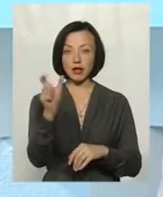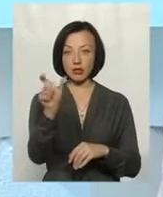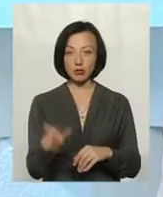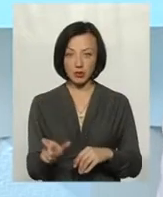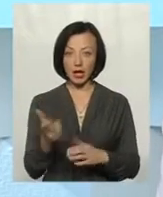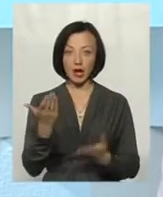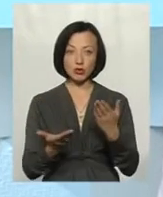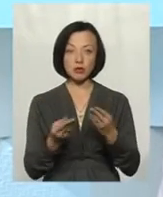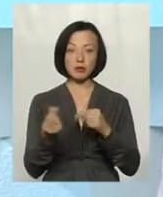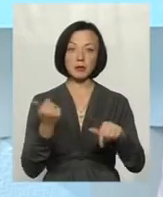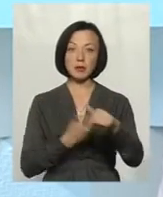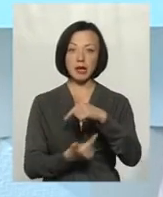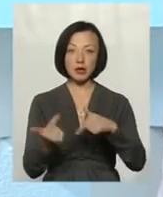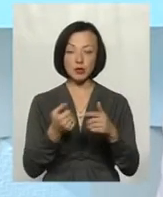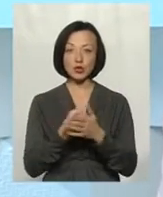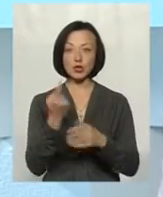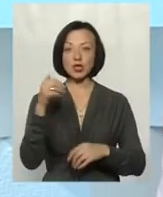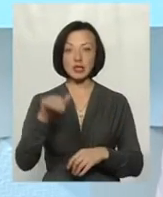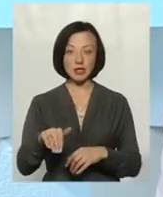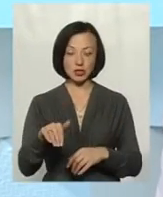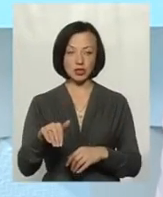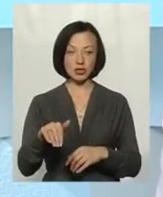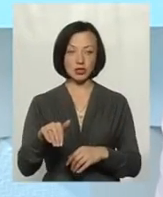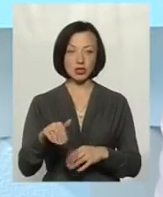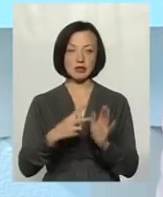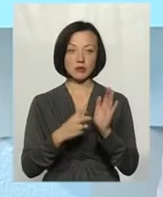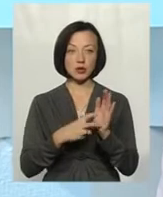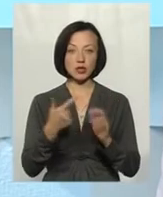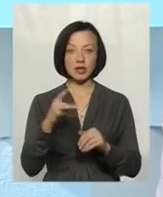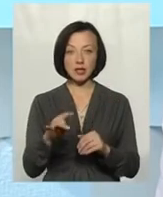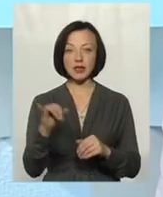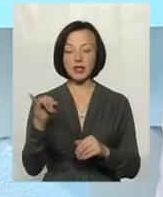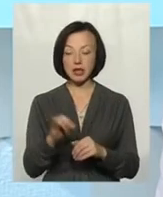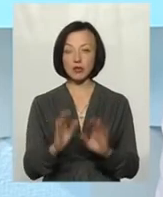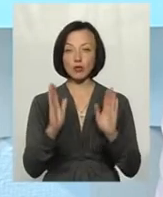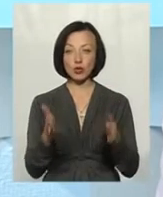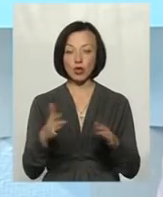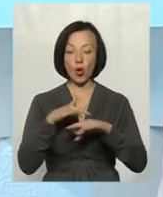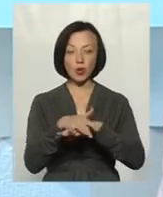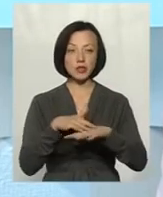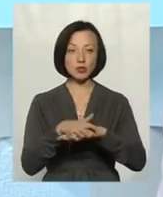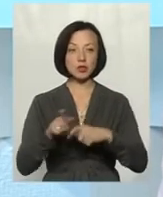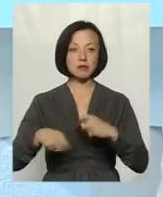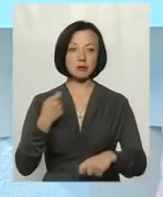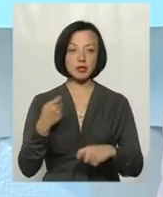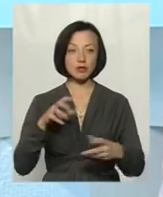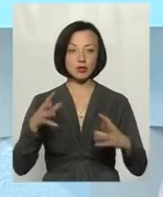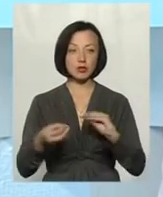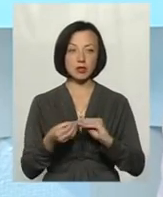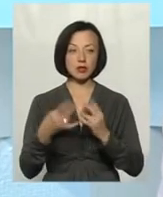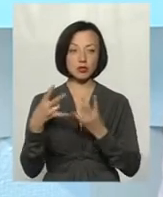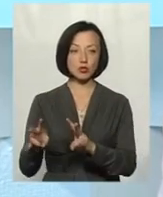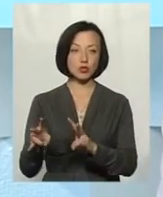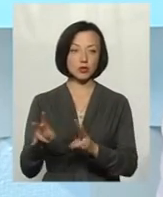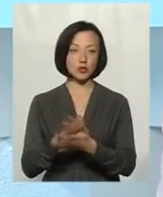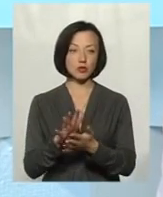якщо це підприємство, то до 1700 гривень. І крім того, буде розрахунок збитків западівних